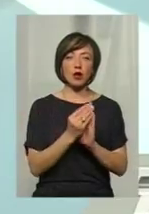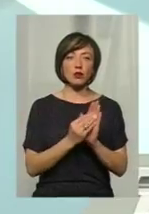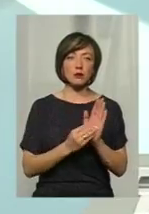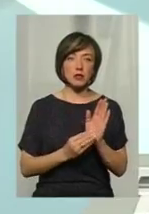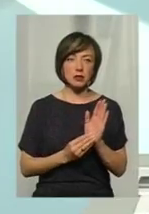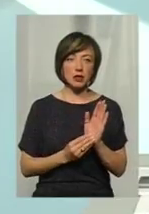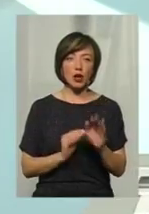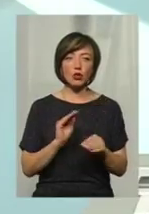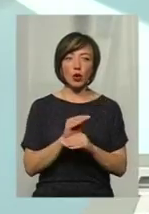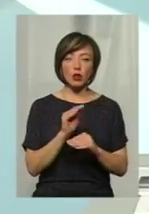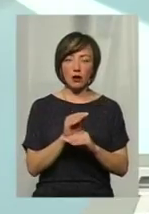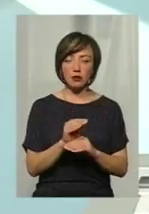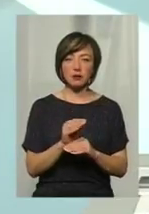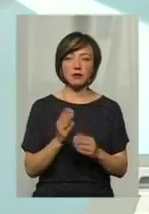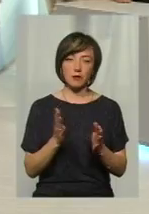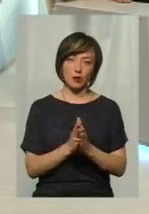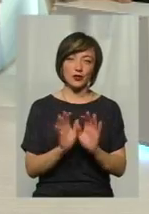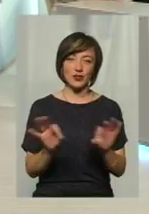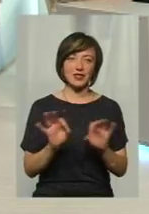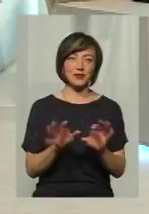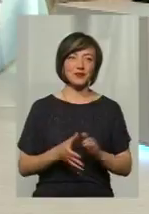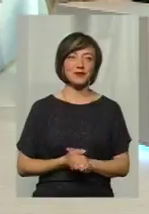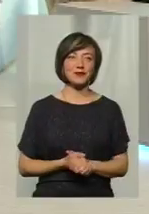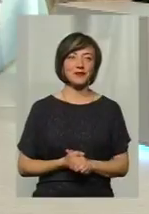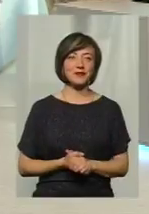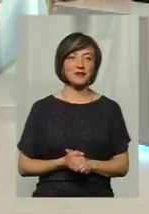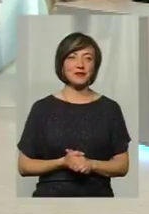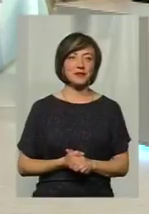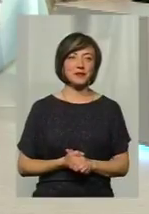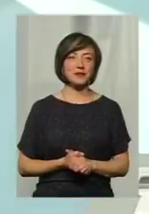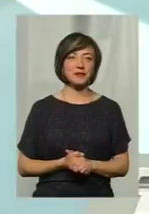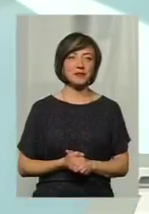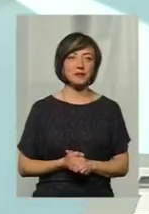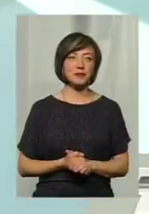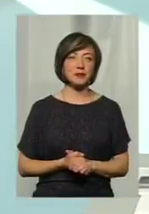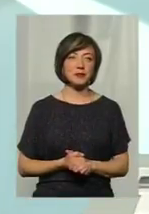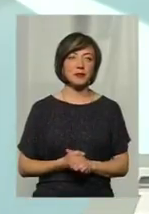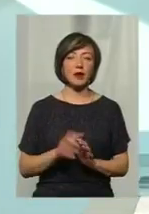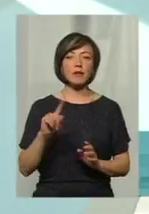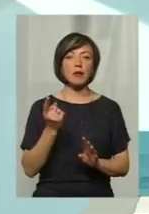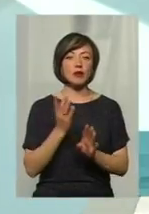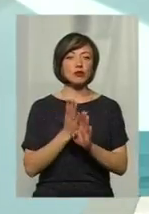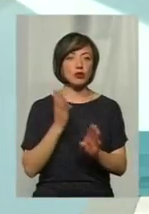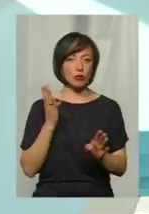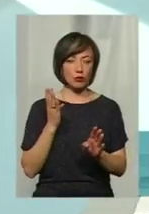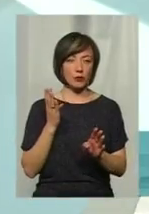в додатках. Прошу, розказуйте вже, теж цікаво. В першу чергу,